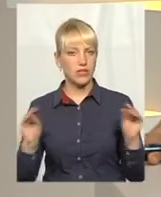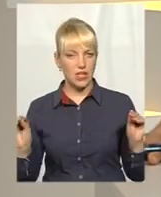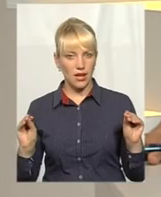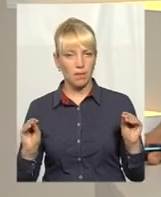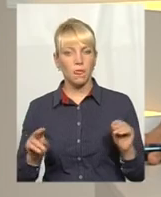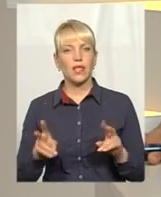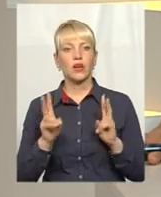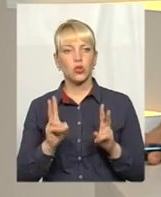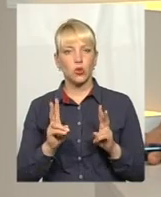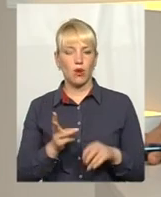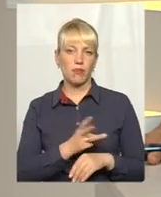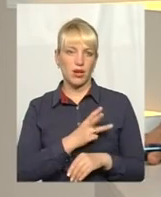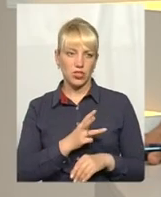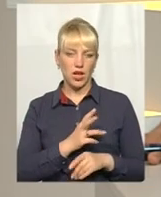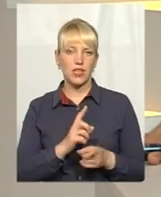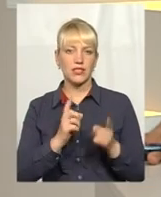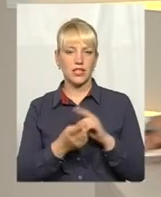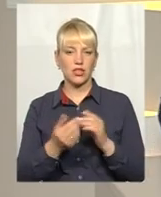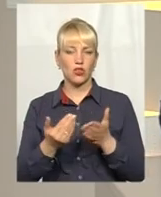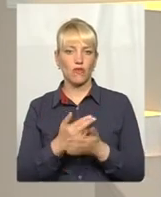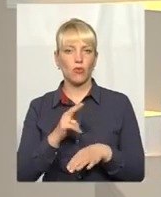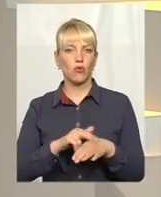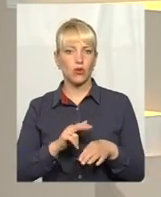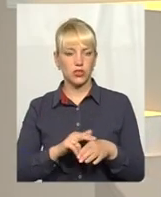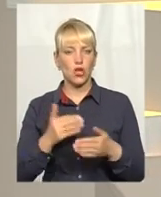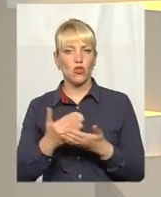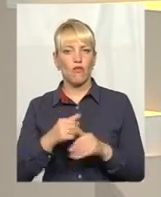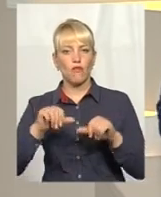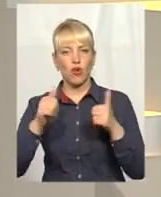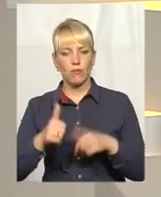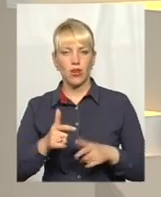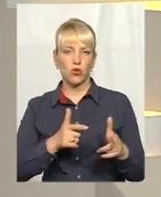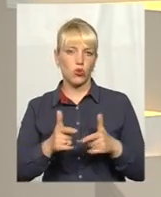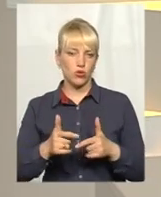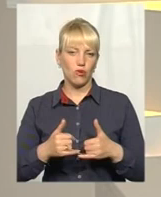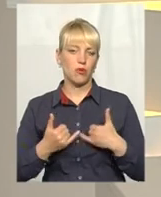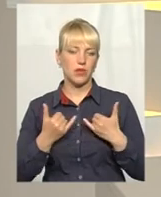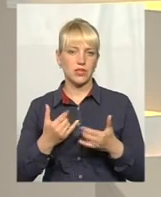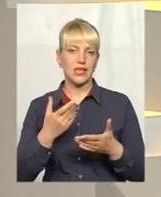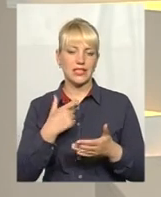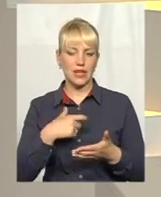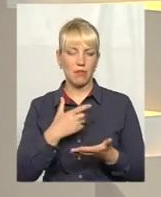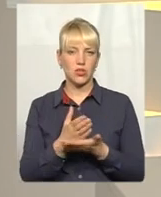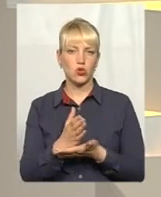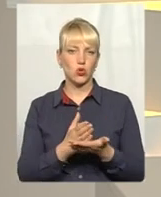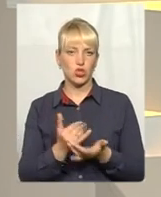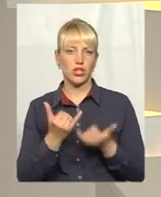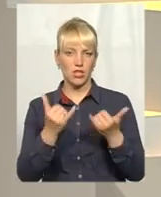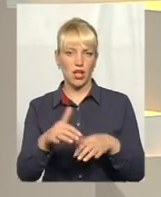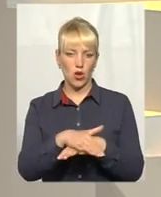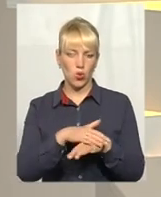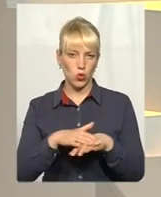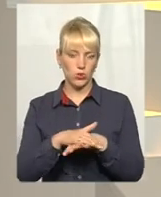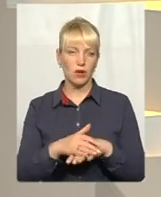Хто бажає стати новим поліцейським, нового формату і готовий присвятити себе служінню людям, вас чекають в